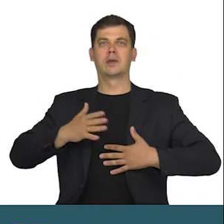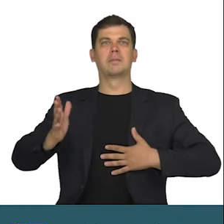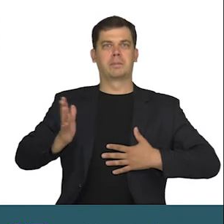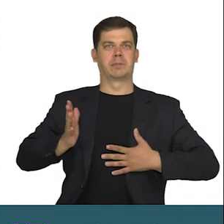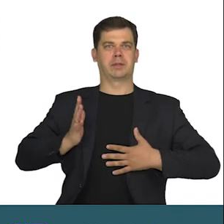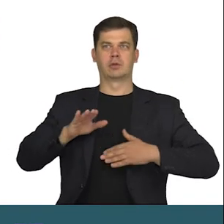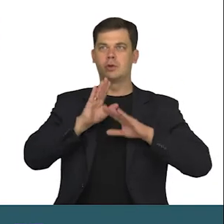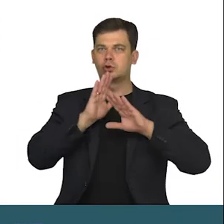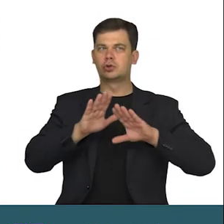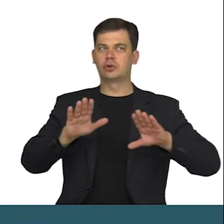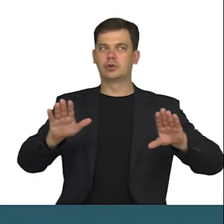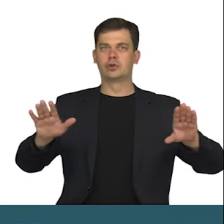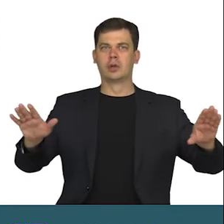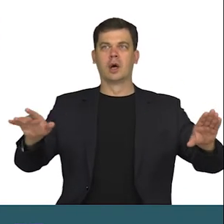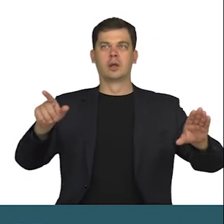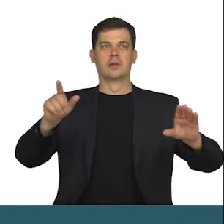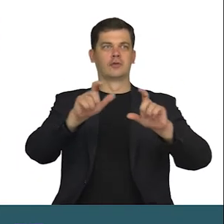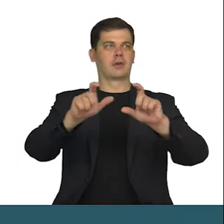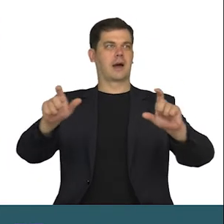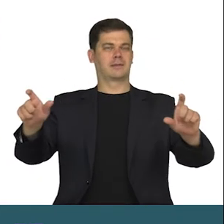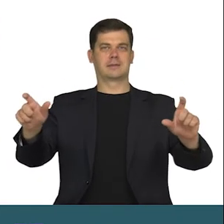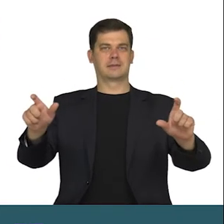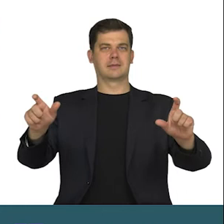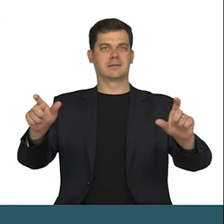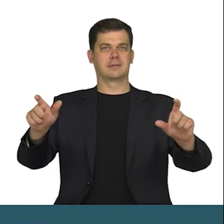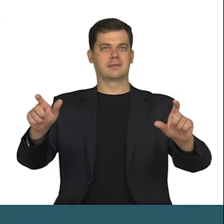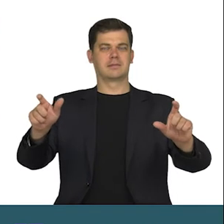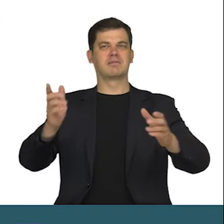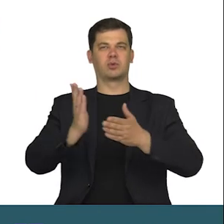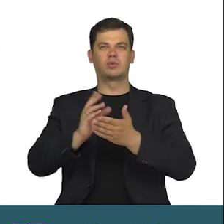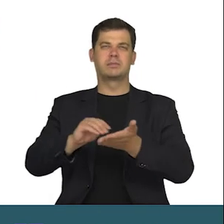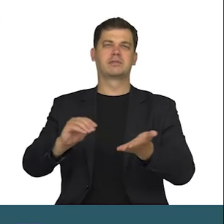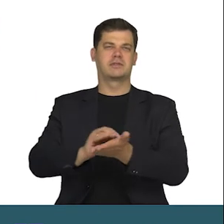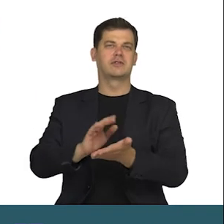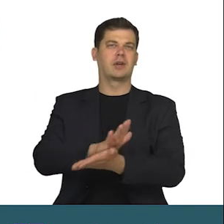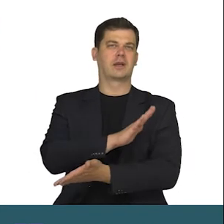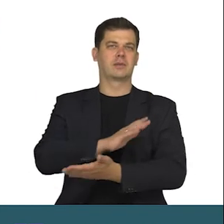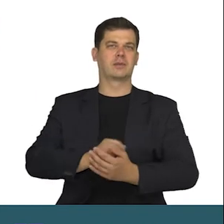tej ciszy i w tym obrazie czasu. Już się przyzwyczaiłam.